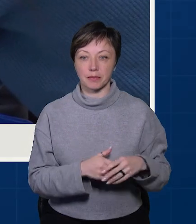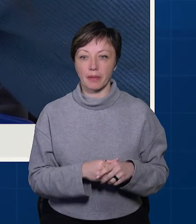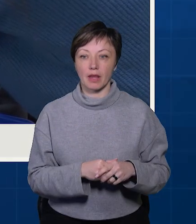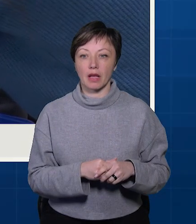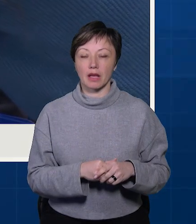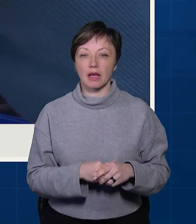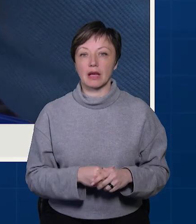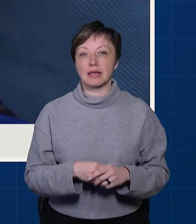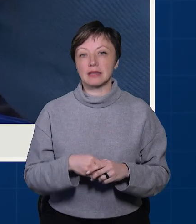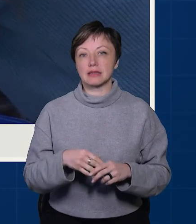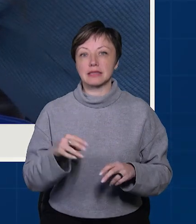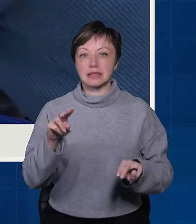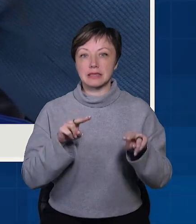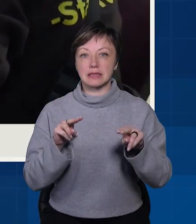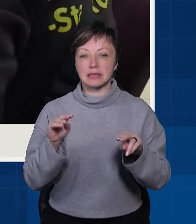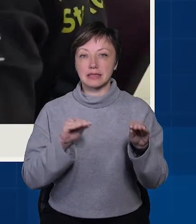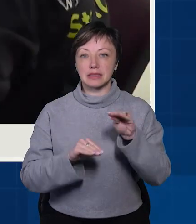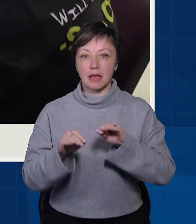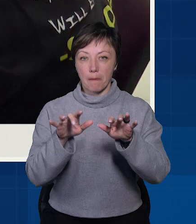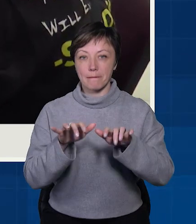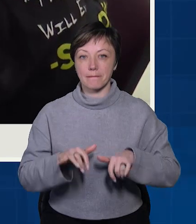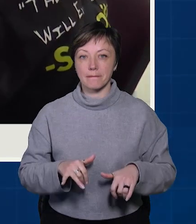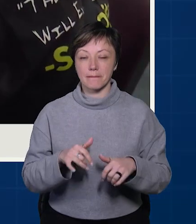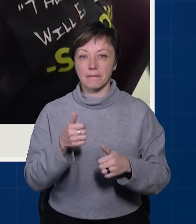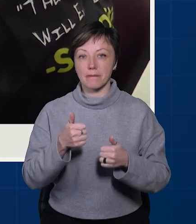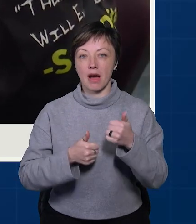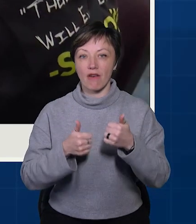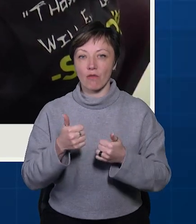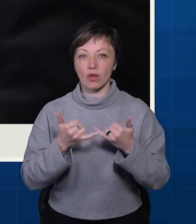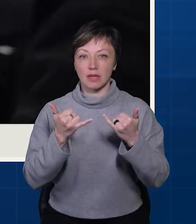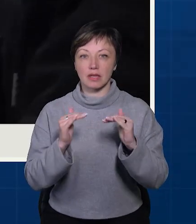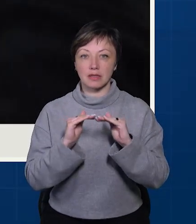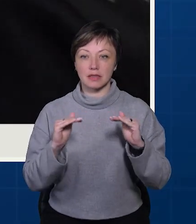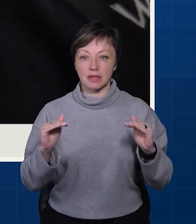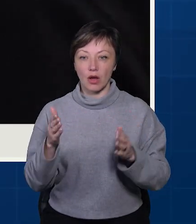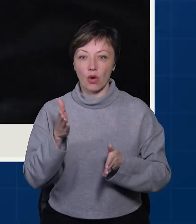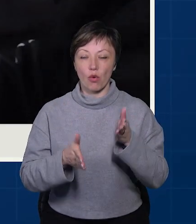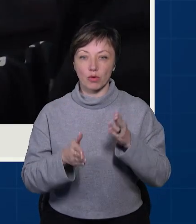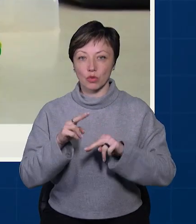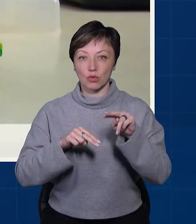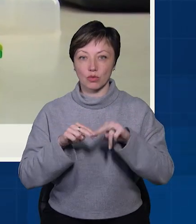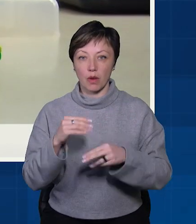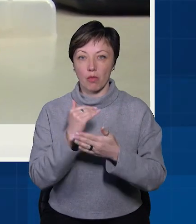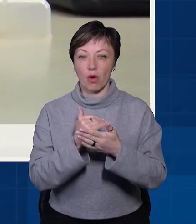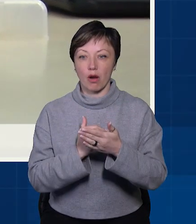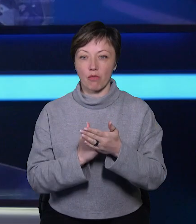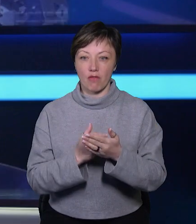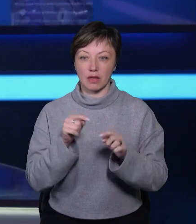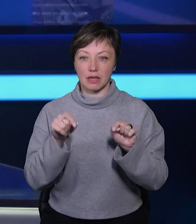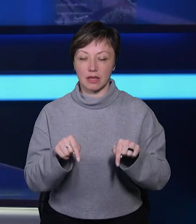Стем-марафон для школярів. У Хмельницькому підлітки навчалися збирати роботів з конструктора та програмувати їх.